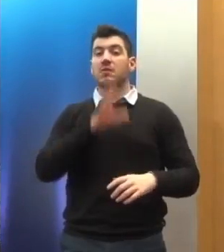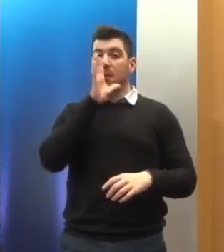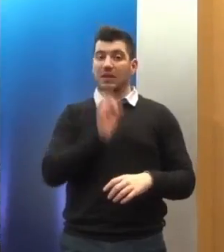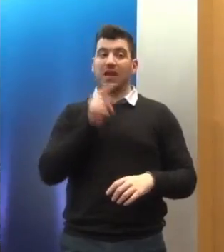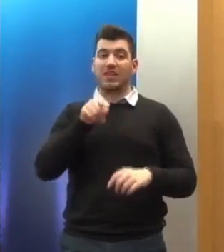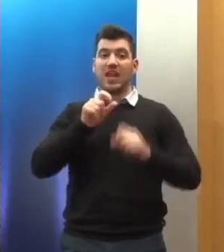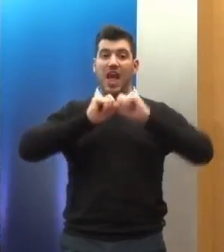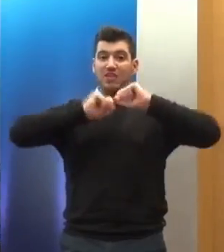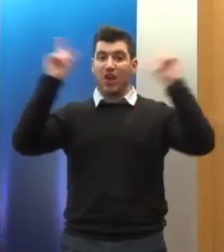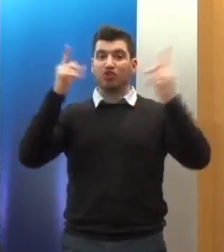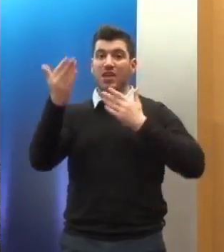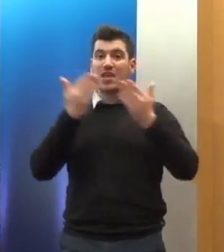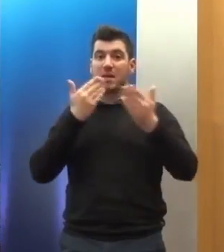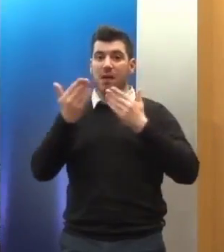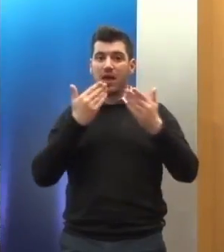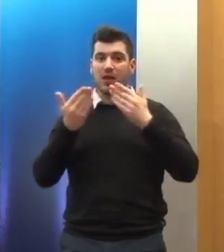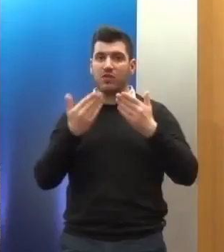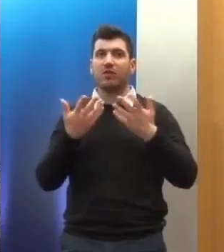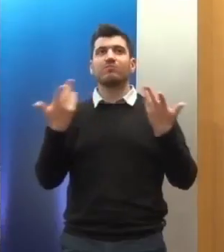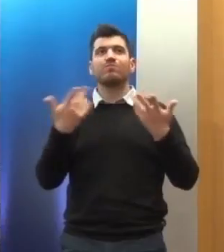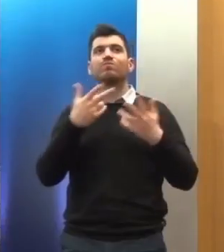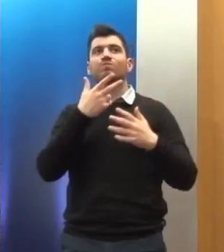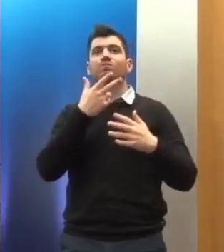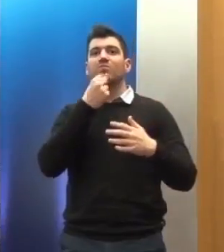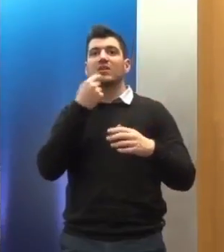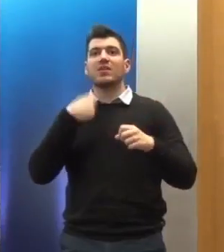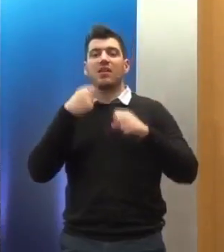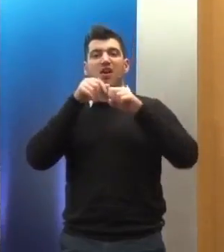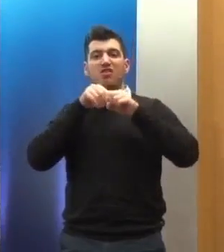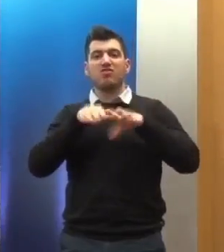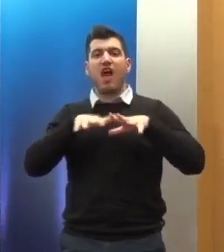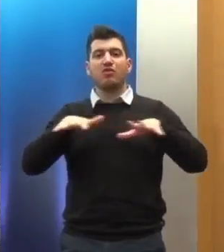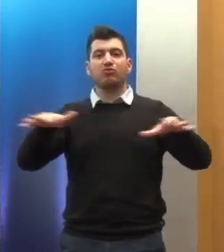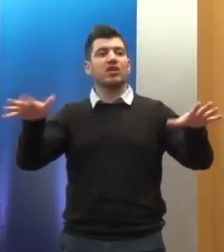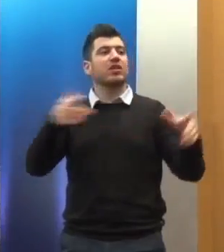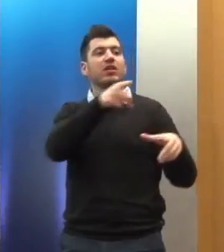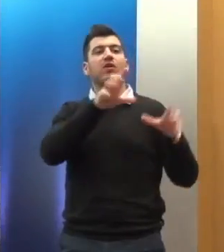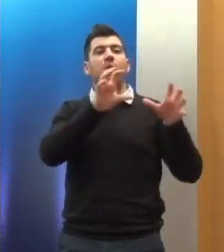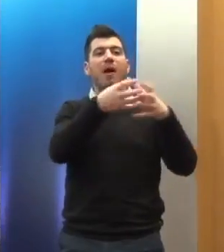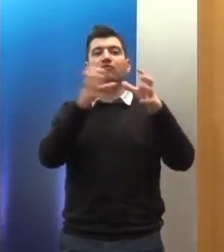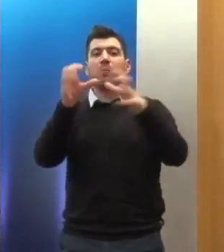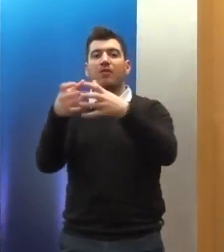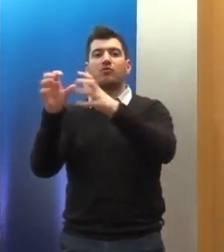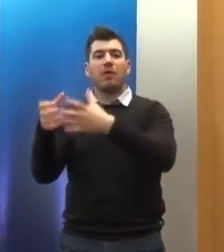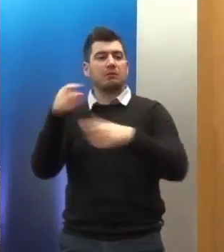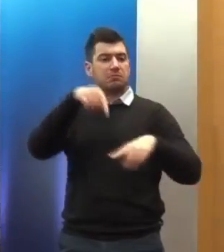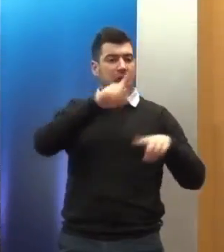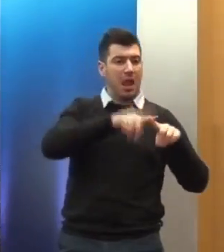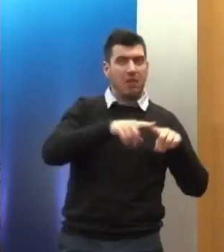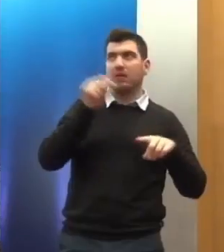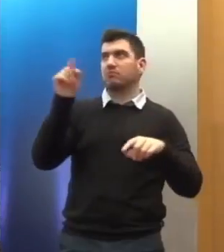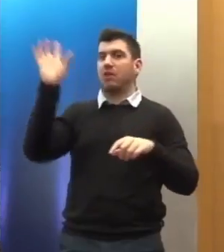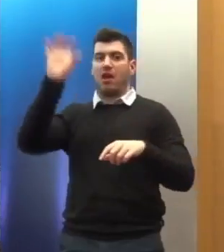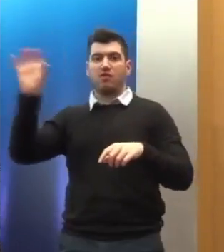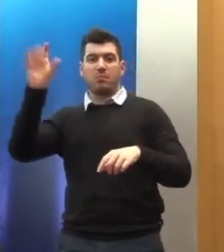της λειτουργίας όλων αυτών των οργάνων, είτε ευρωπαϊκών, είτε οικουμενικού